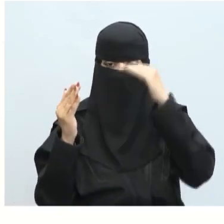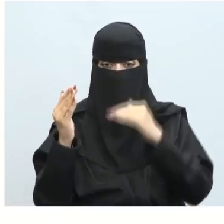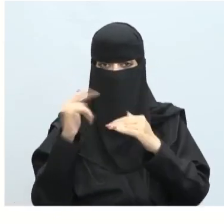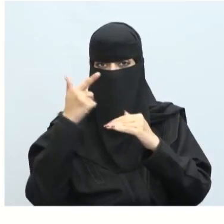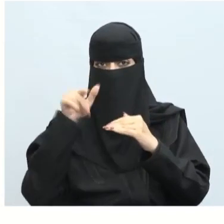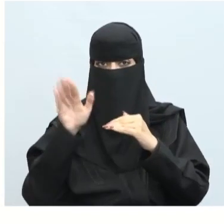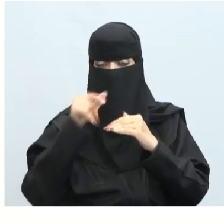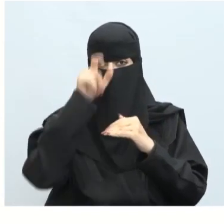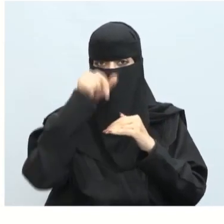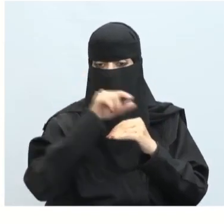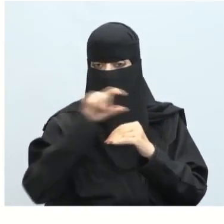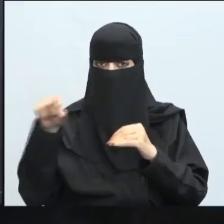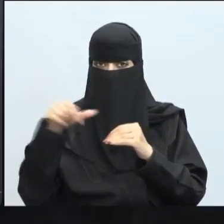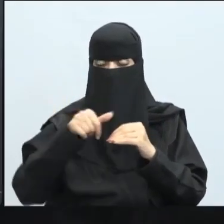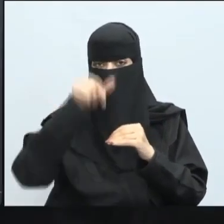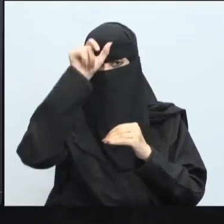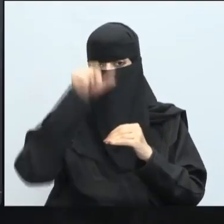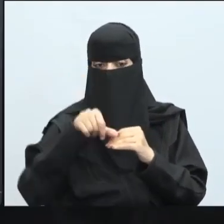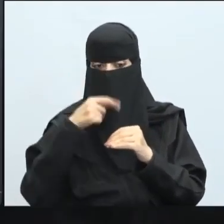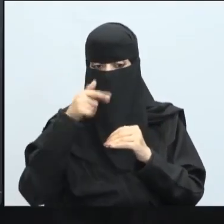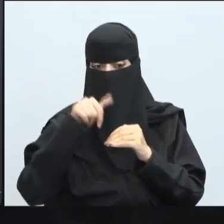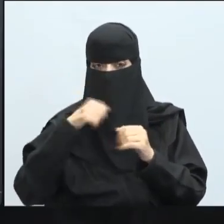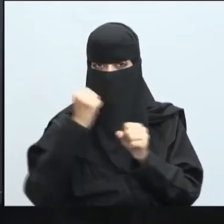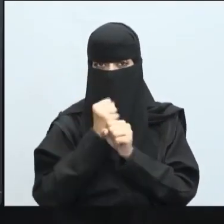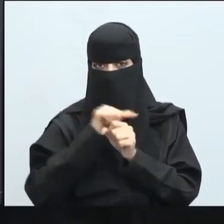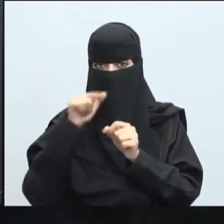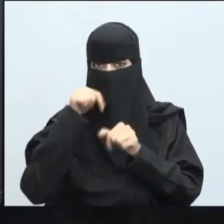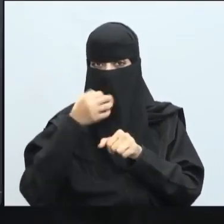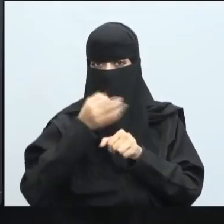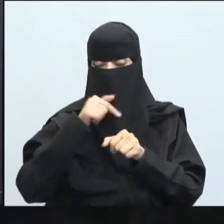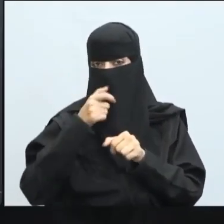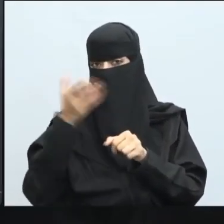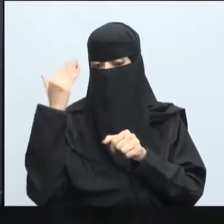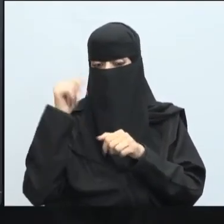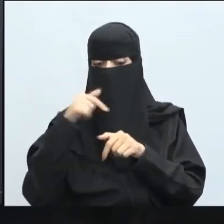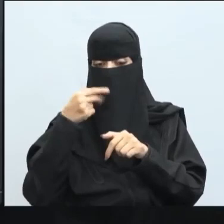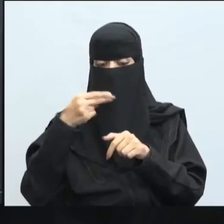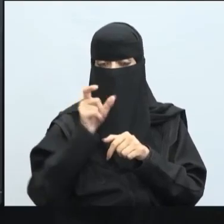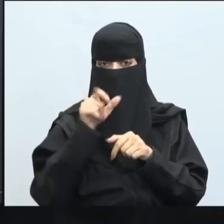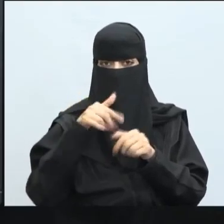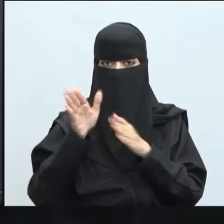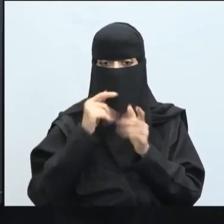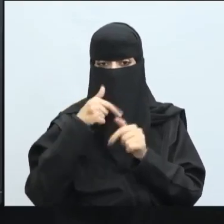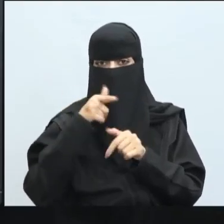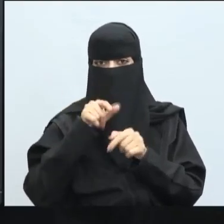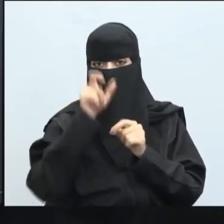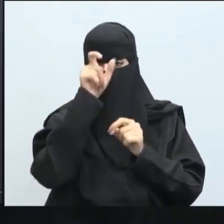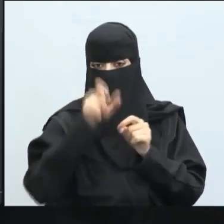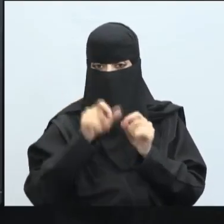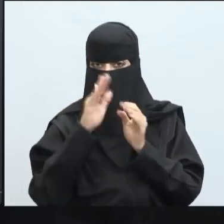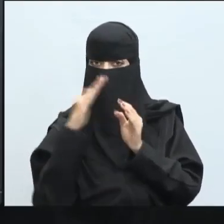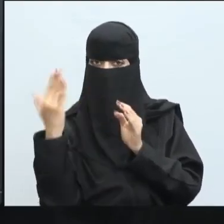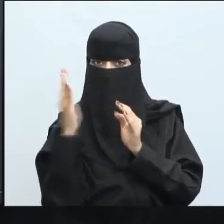بين الأفقي والعمودي تتذكرون في الجزء العامي لما تحدثنا سابقاً عن الLine Horizontal والLine